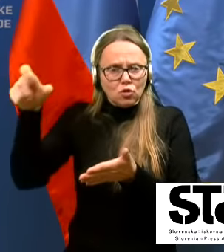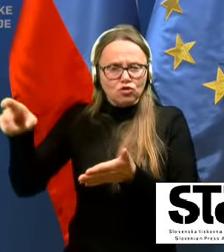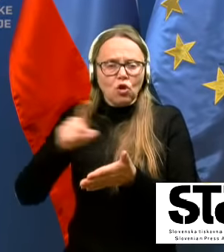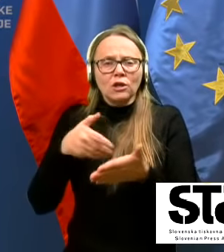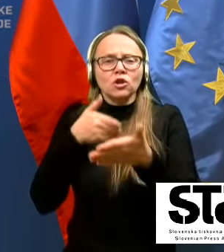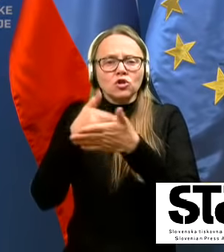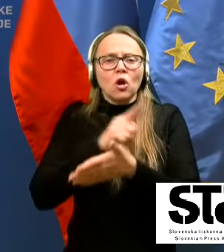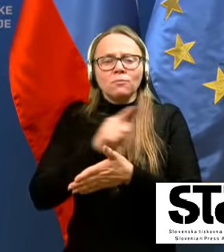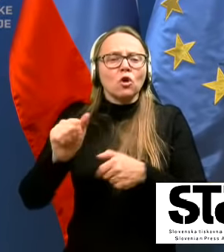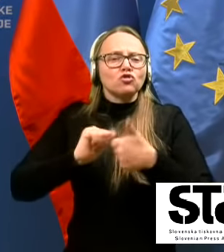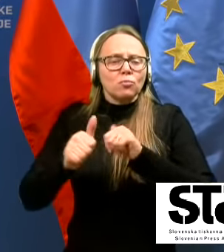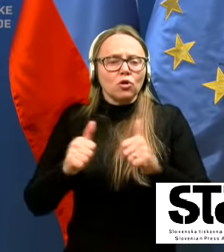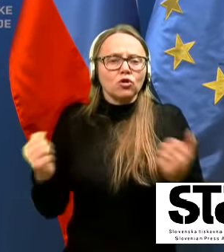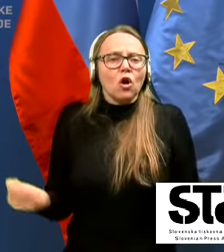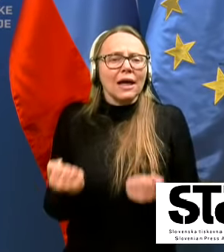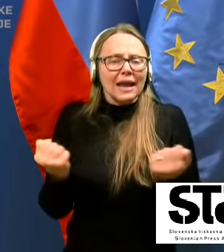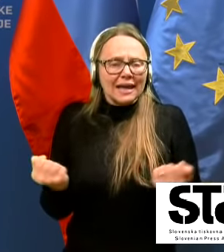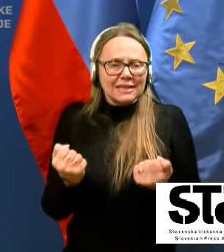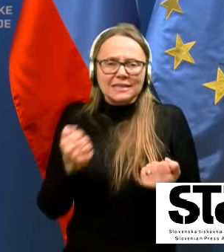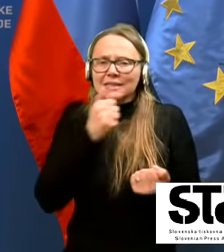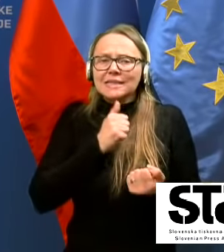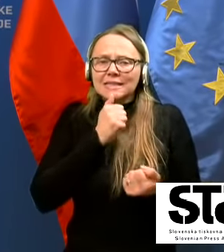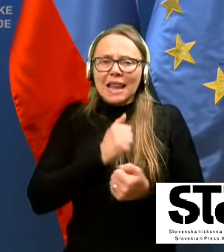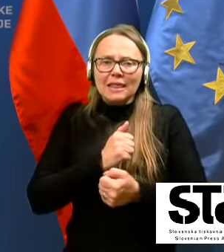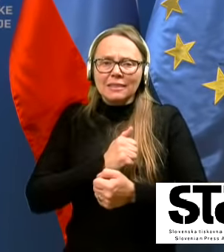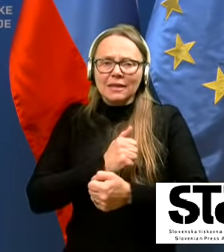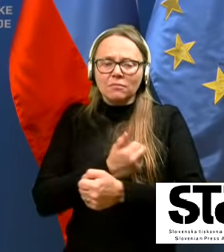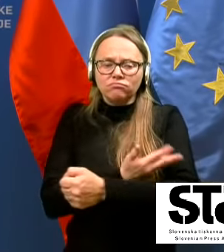športno-rekrecijskih in zelenih površin na prostem.